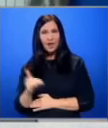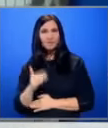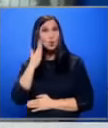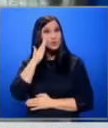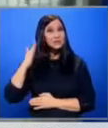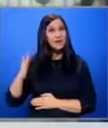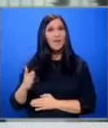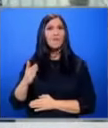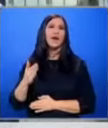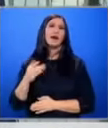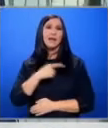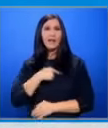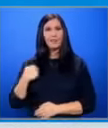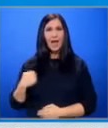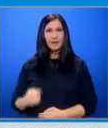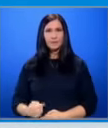страна на Китай.